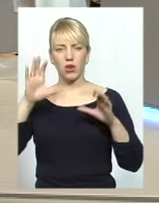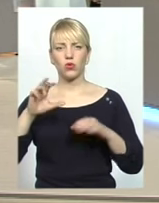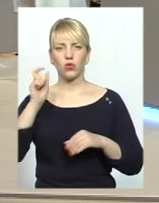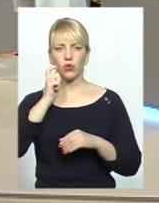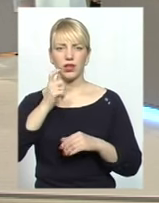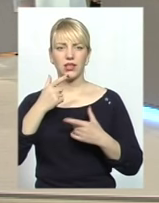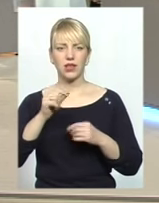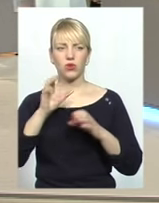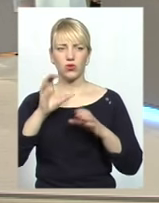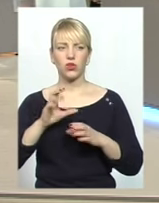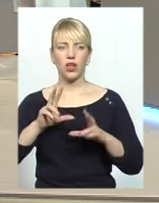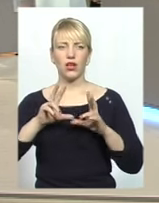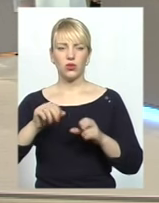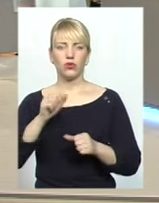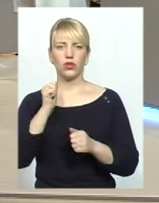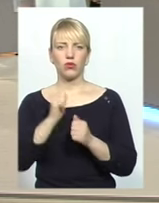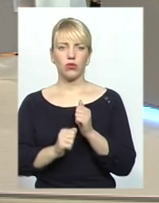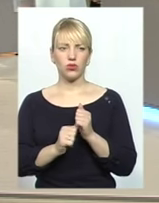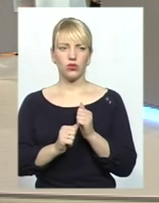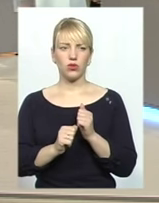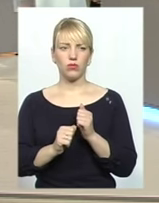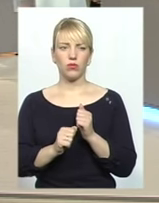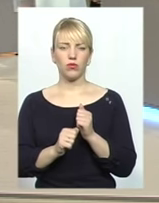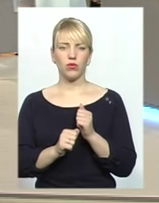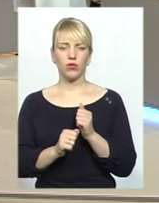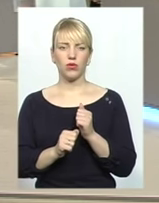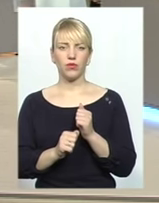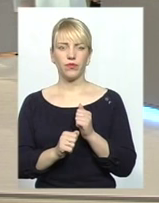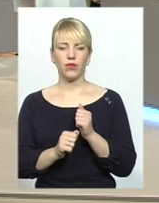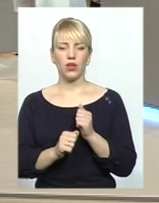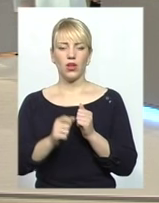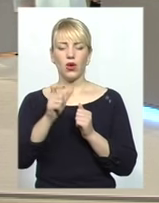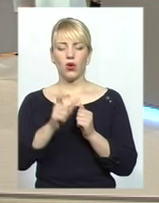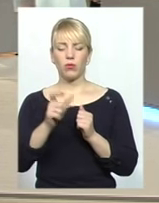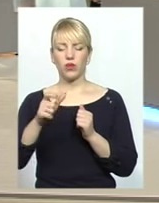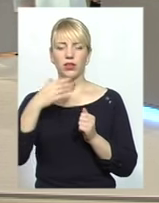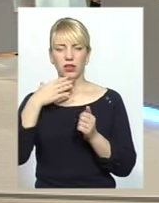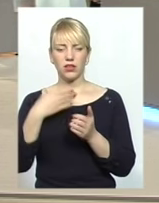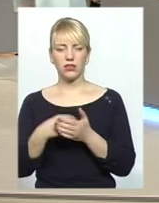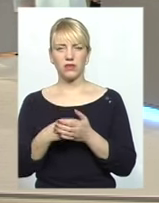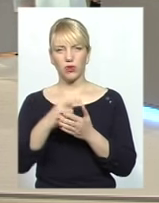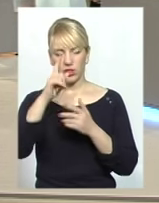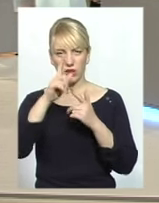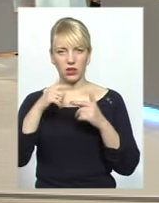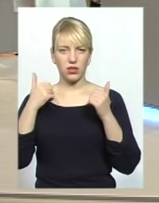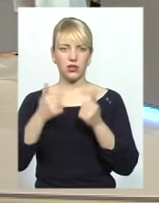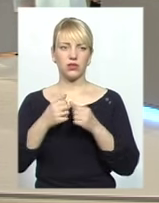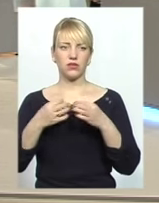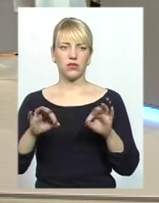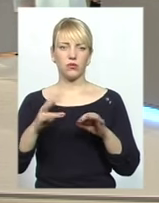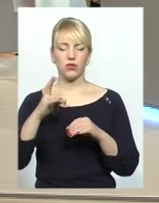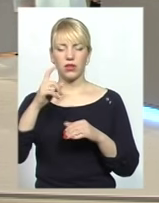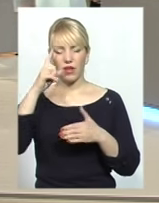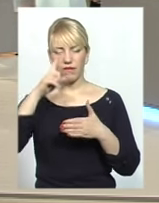громадянину своєї країни свободу над